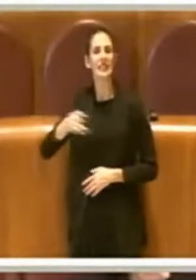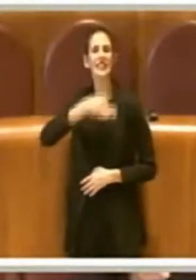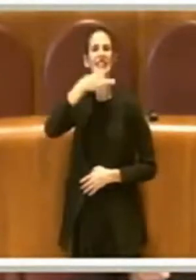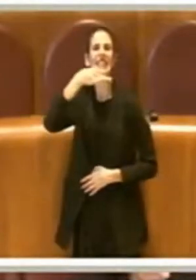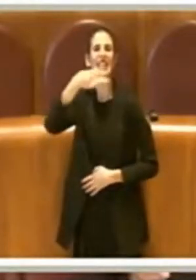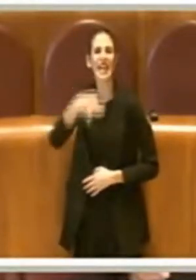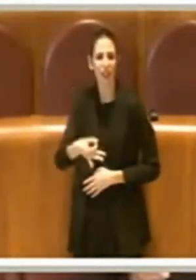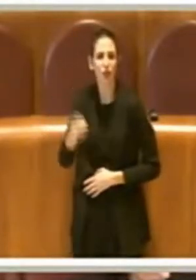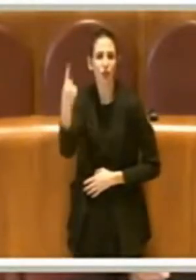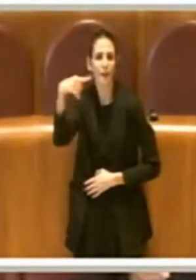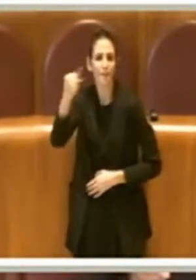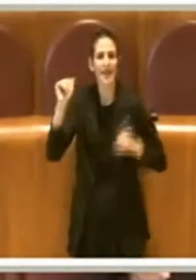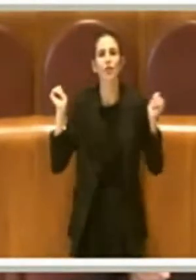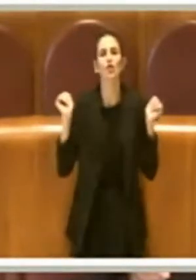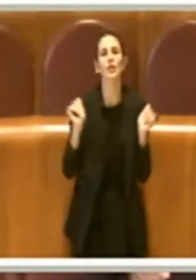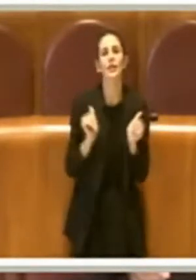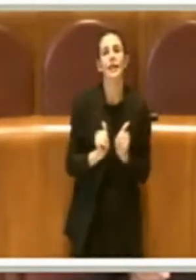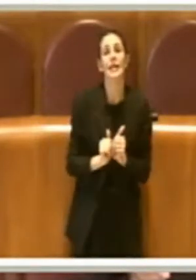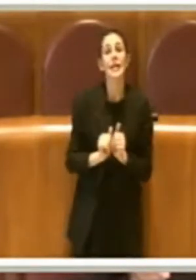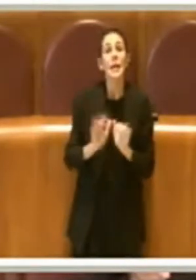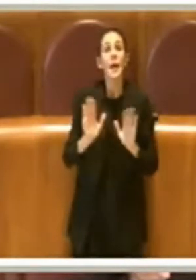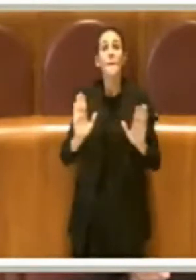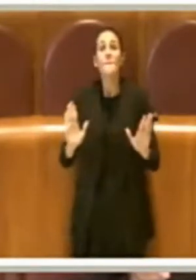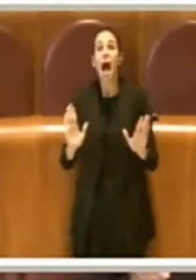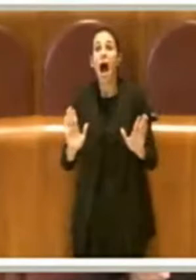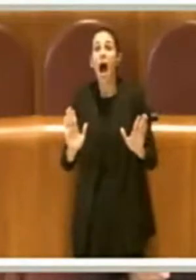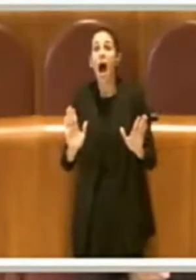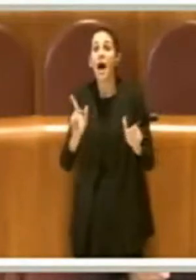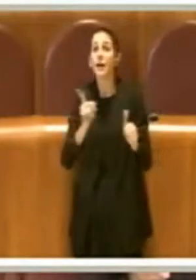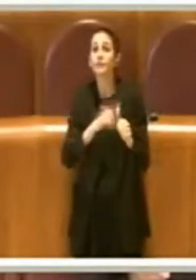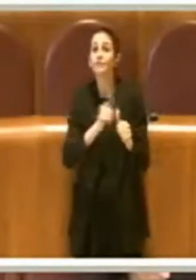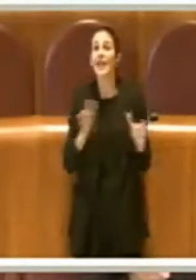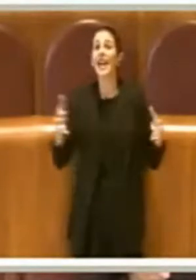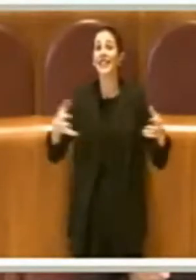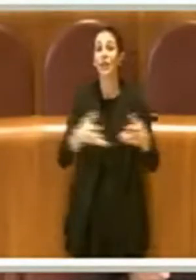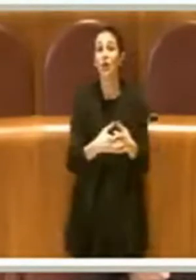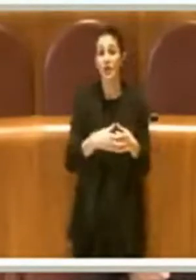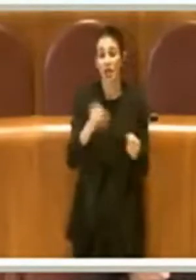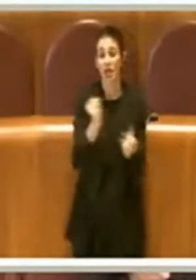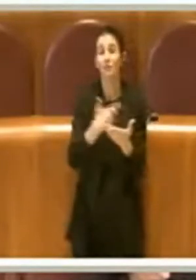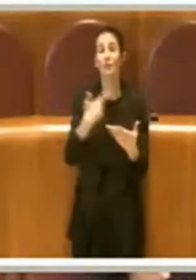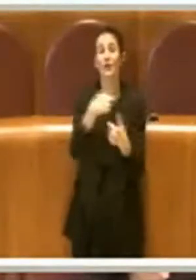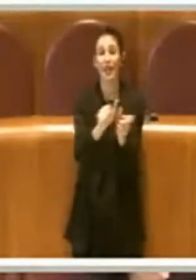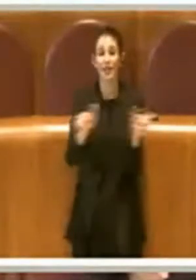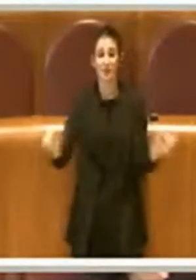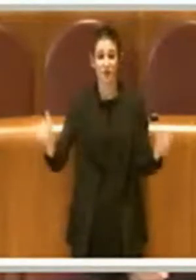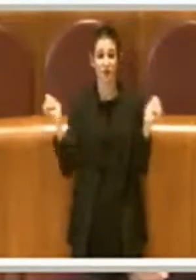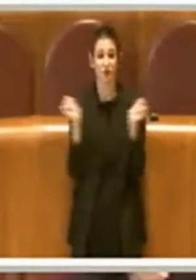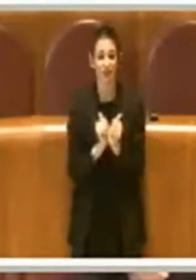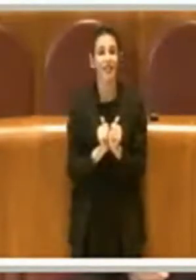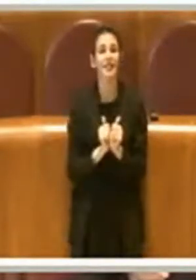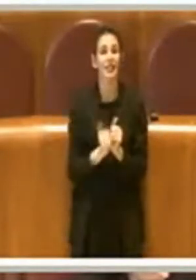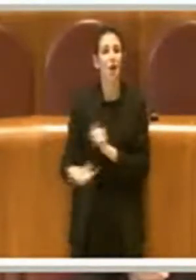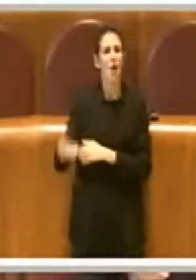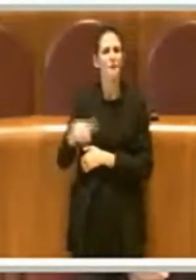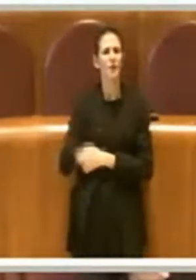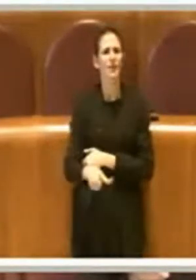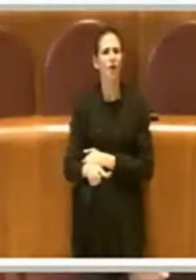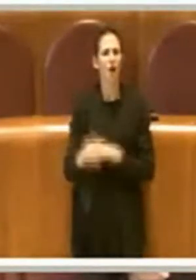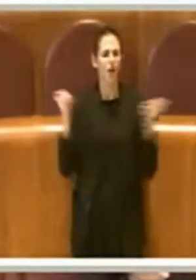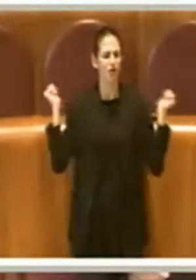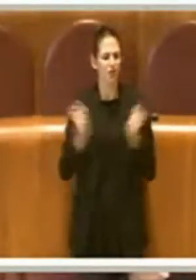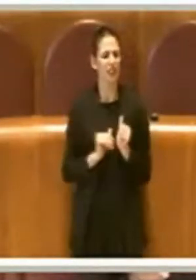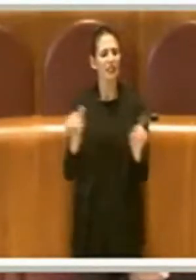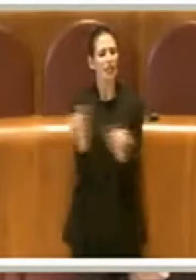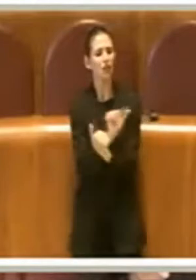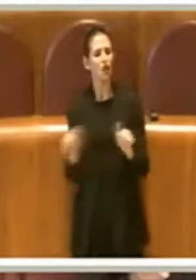omettendo categorie importanti dei cittadini. I cittadini non sono solo i residenti, Consigliere dei